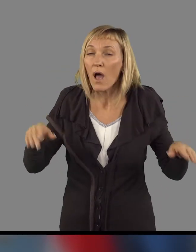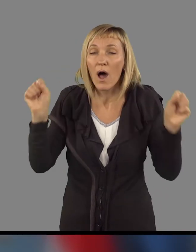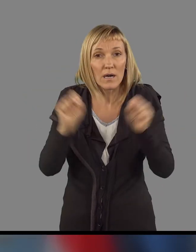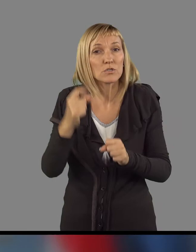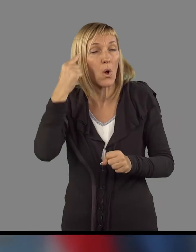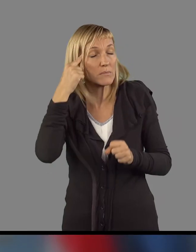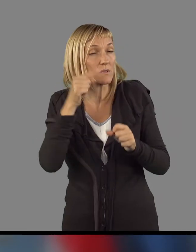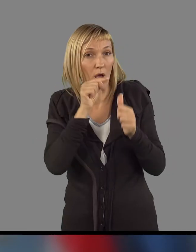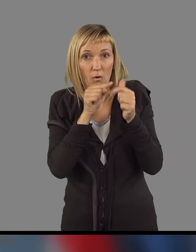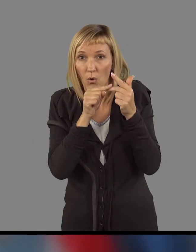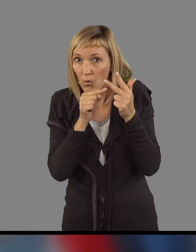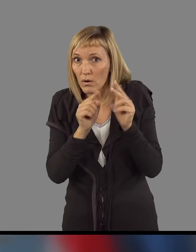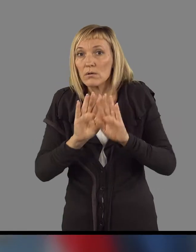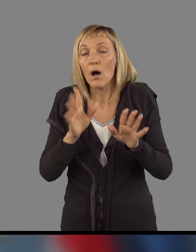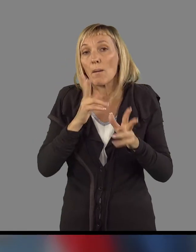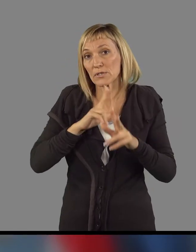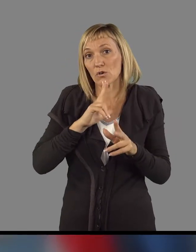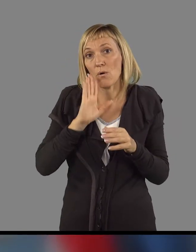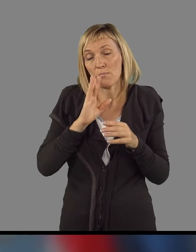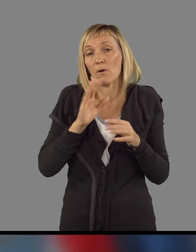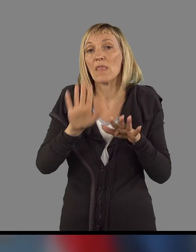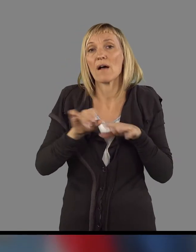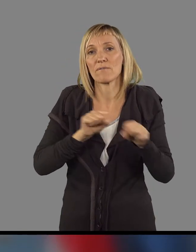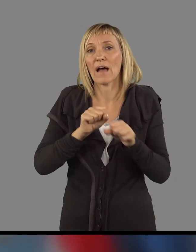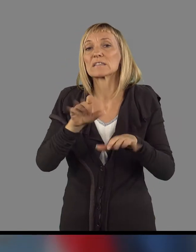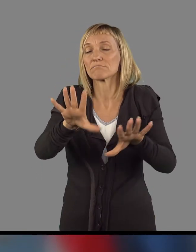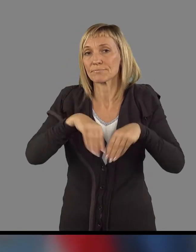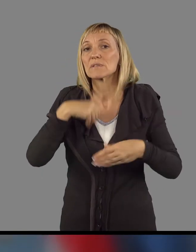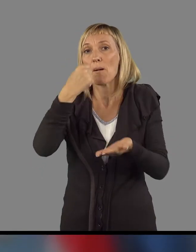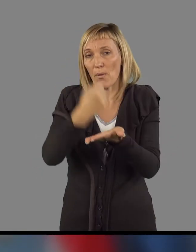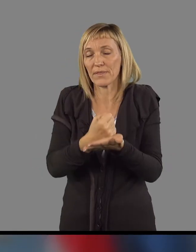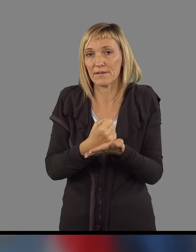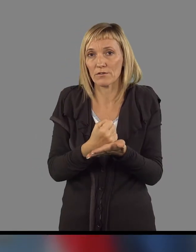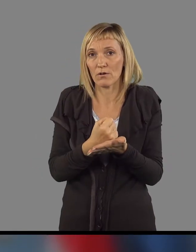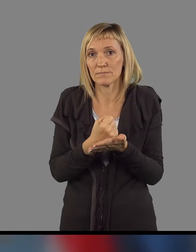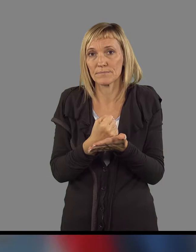s tem mislimo, potem pričakujem, da bo na vladi to tudi sprejeto